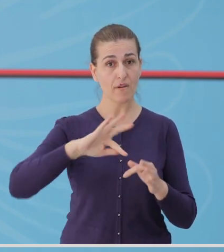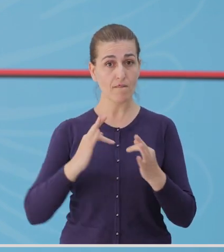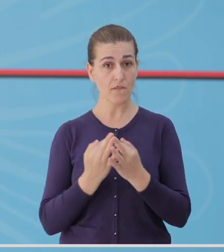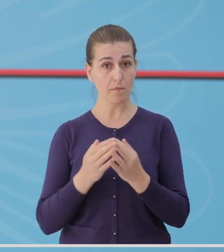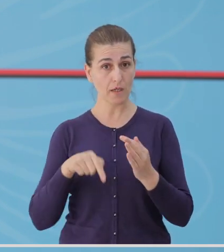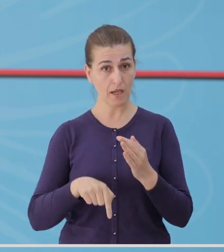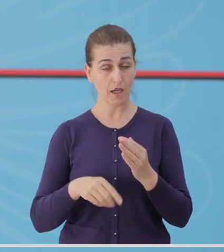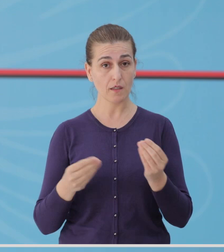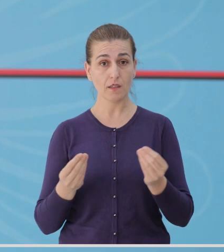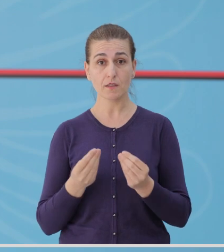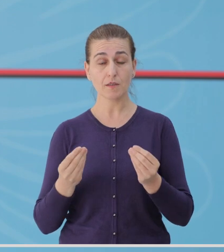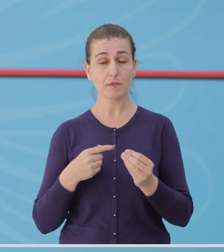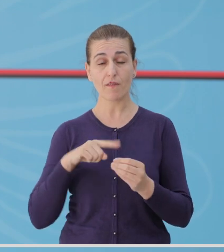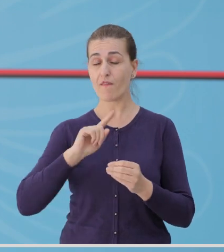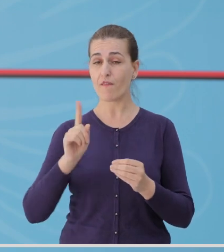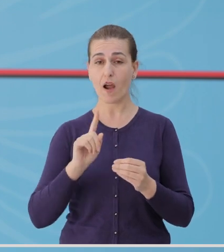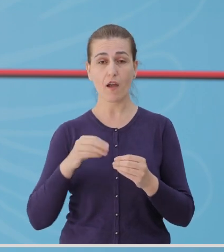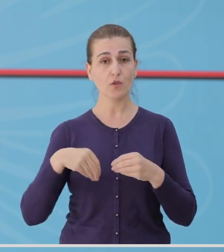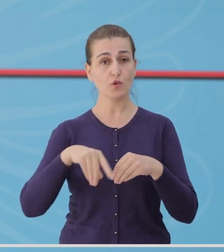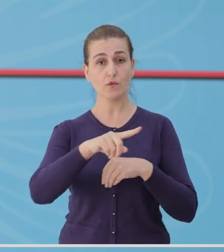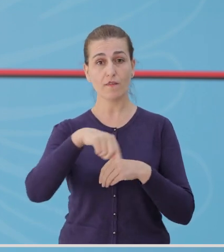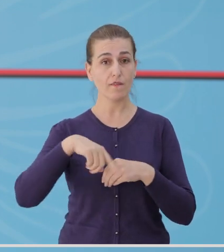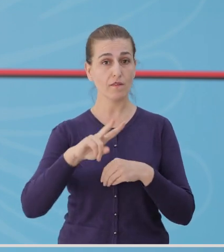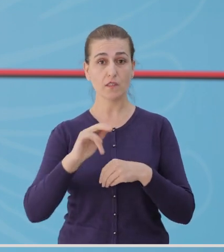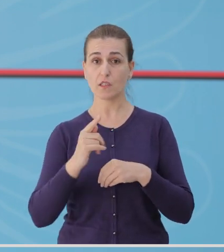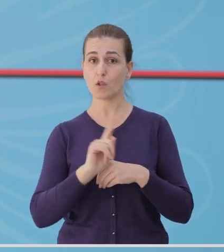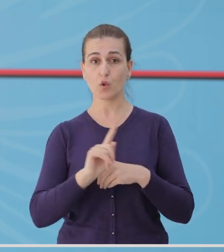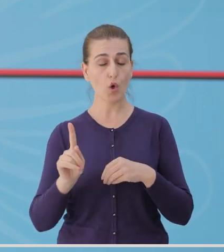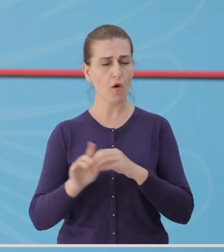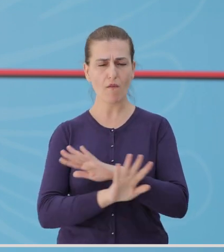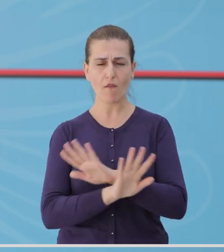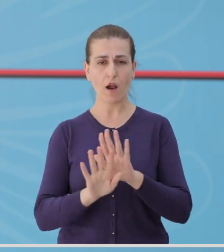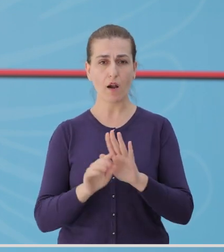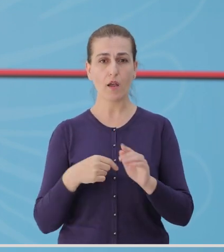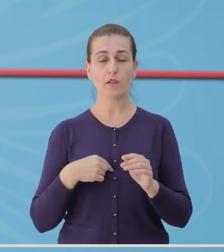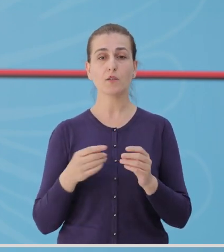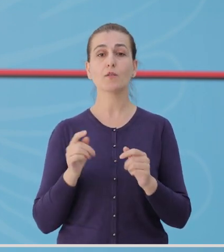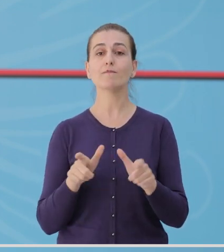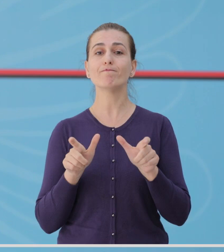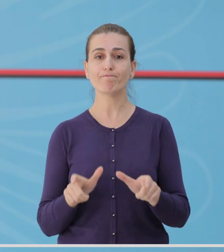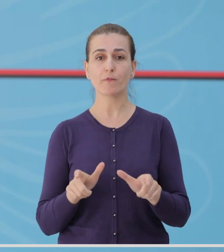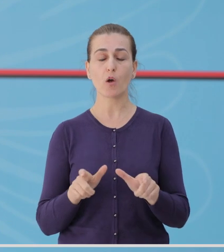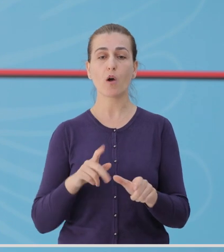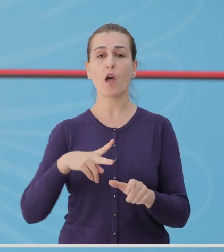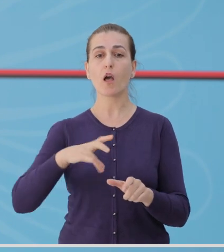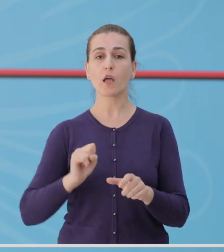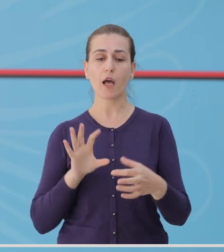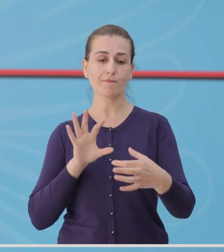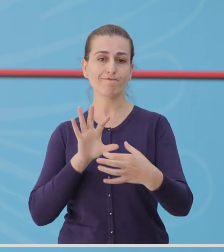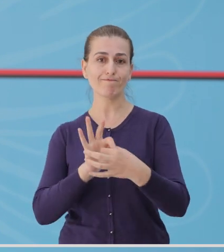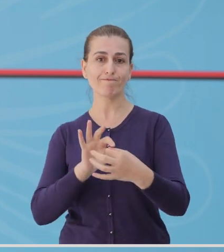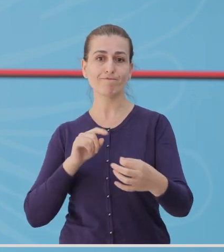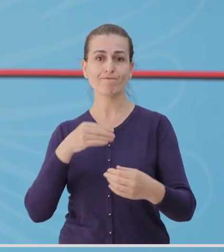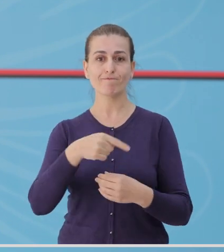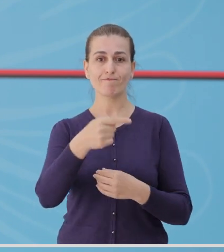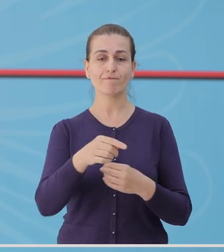retheve familjare duke shmangur vizitat të këtë afërmit për gjitholloj arsye, për të parandaluar gjithmonë transmitimin e COVID